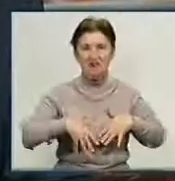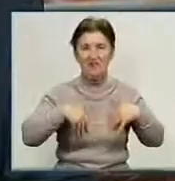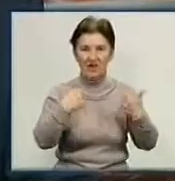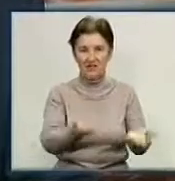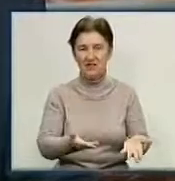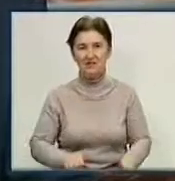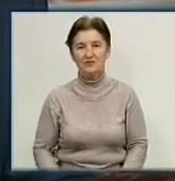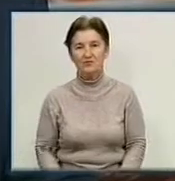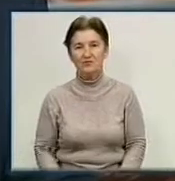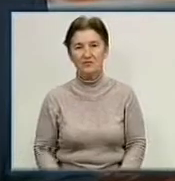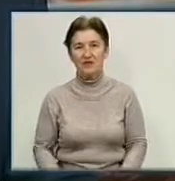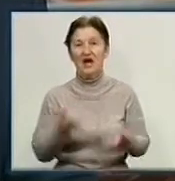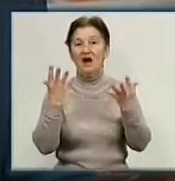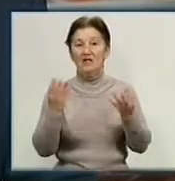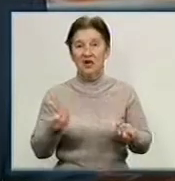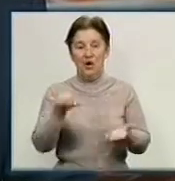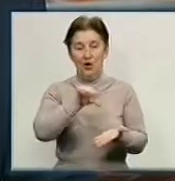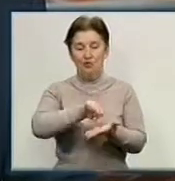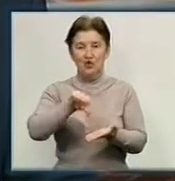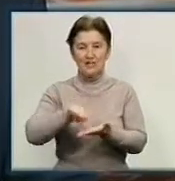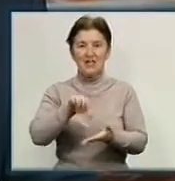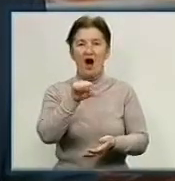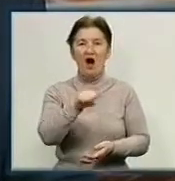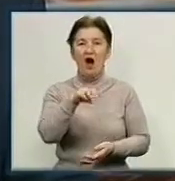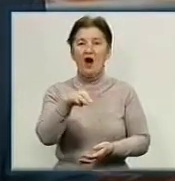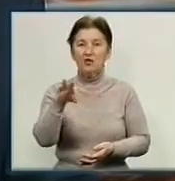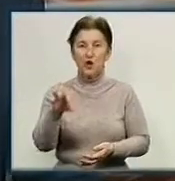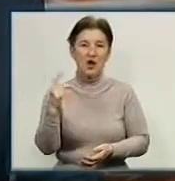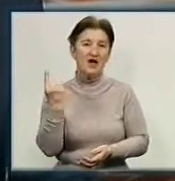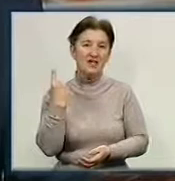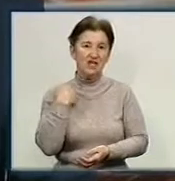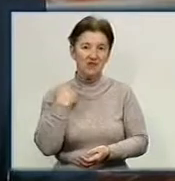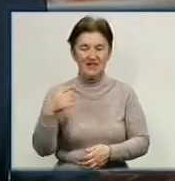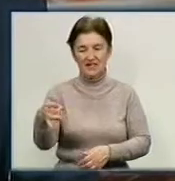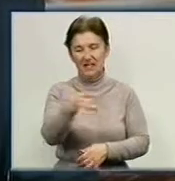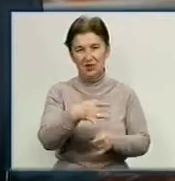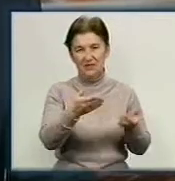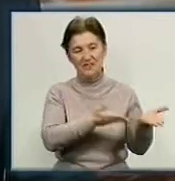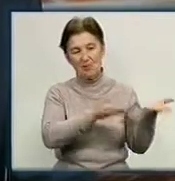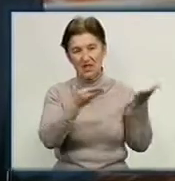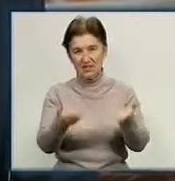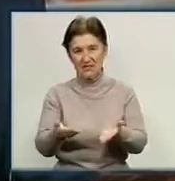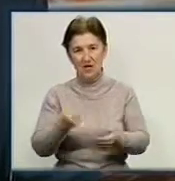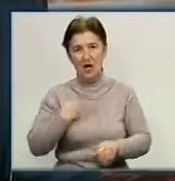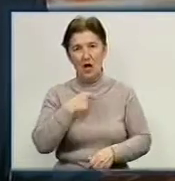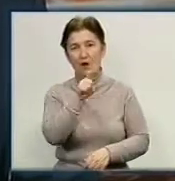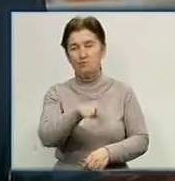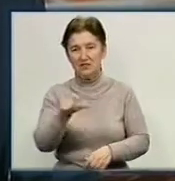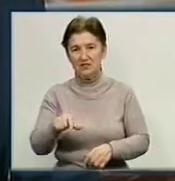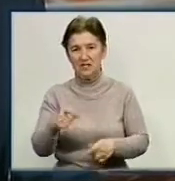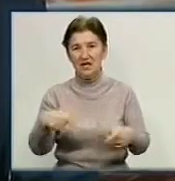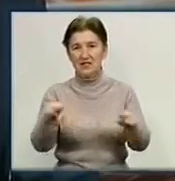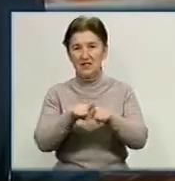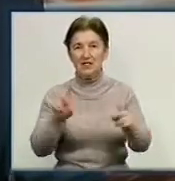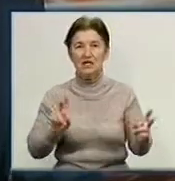День учасника АТО провели в Кіровоградському районі. Запросили бійців і тих, хто їм допомагає. Організовувати такі